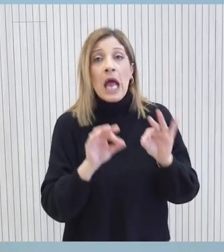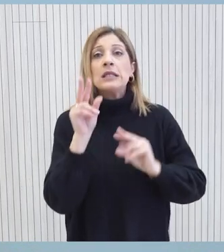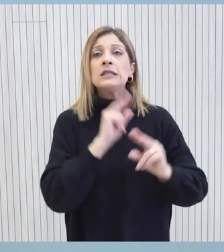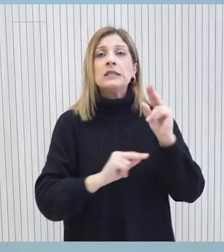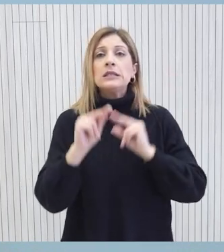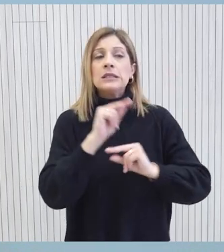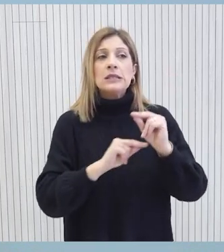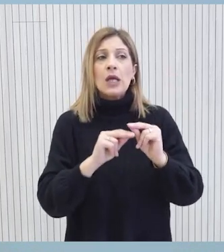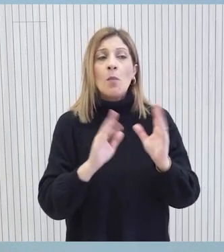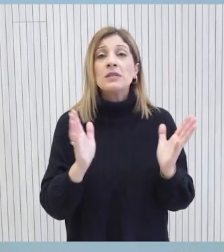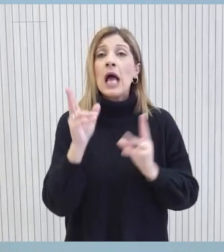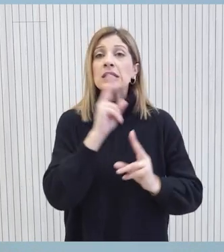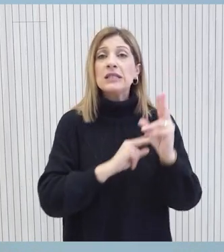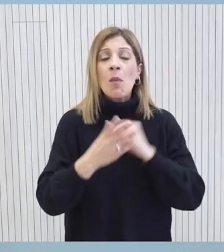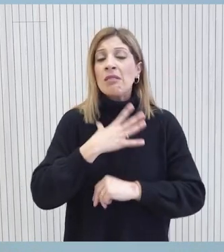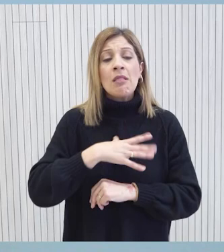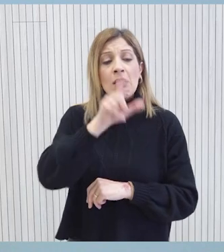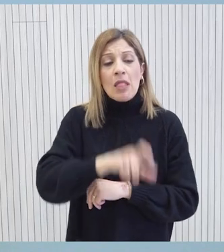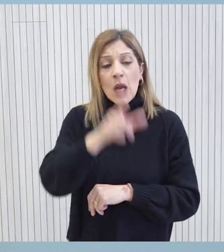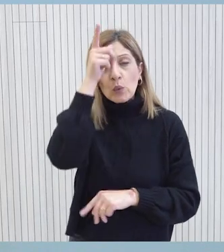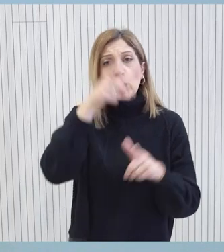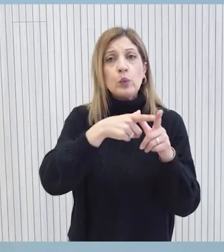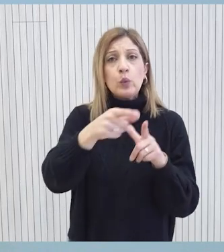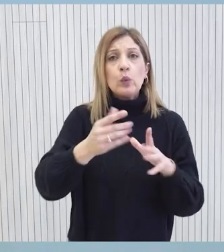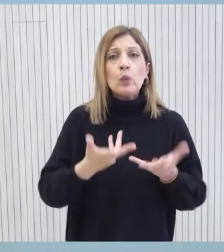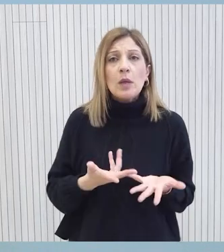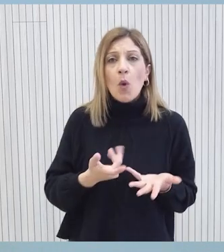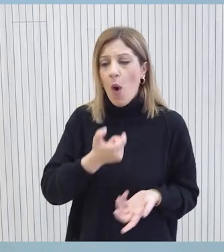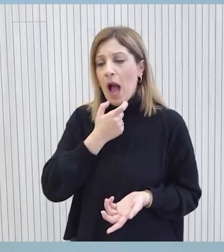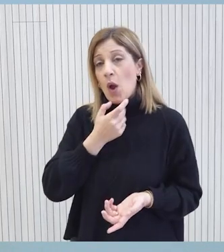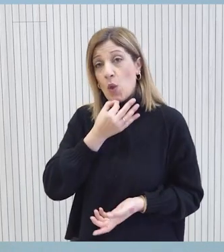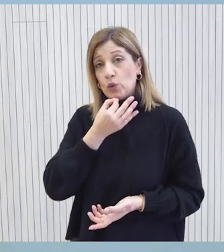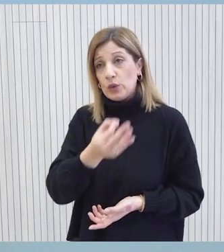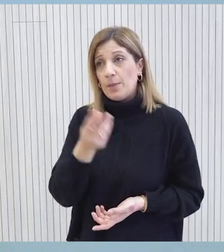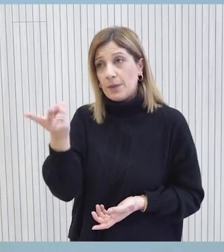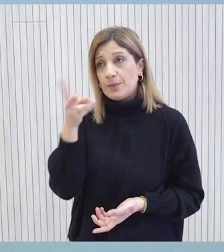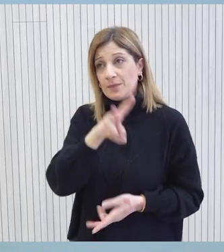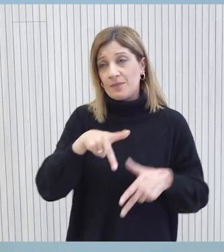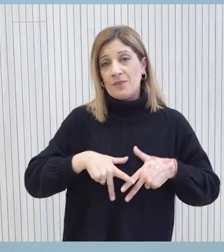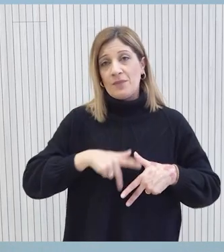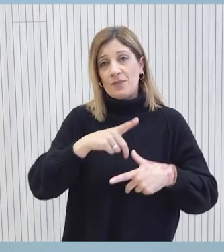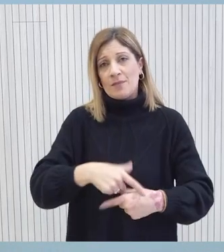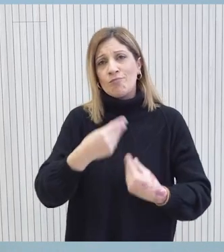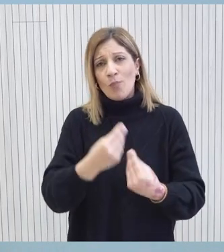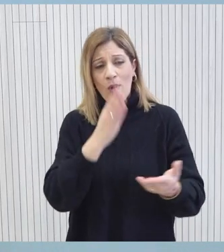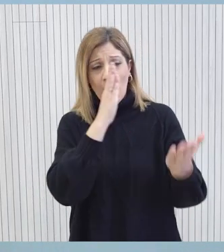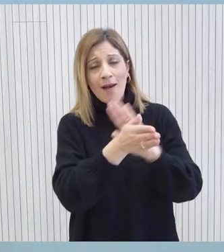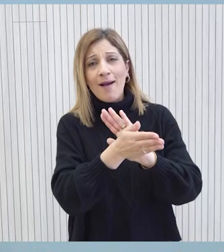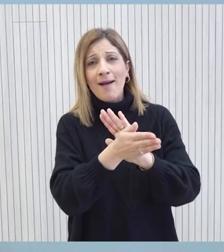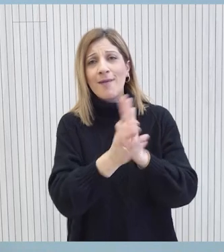συνομιλίες, αν θα υπάρχουν συνομιλίες, σύμφωνα με τον Βρετανόν. Αυτό ανελαμβάνεστε ότι αυτό το ερώτημα θα πρέπει να το απευθύνετε